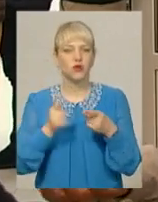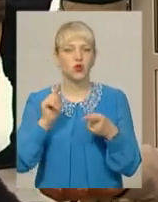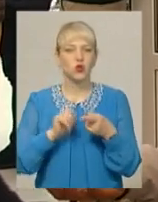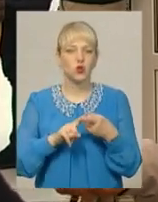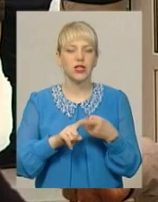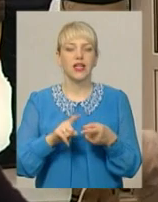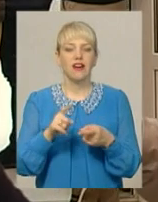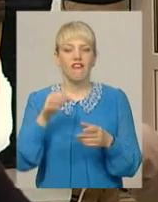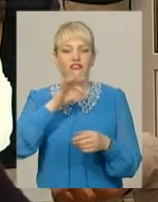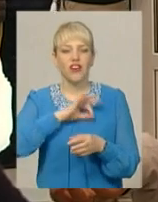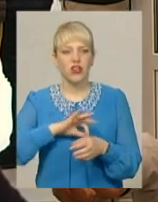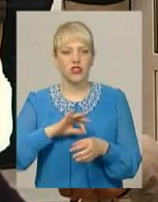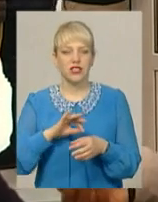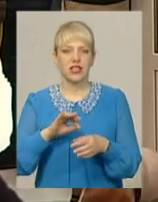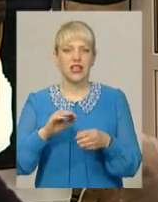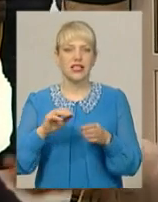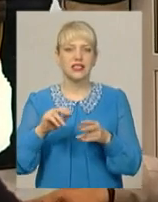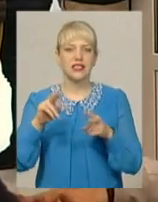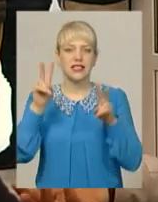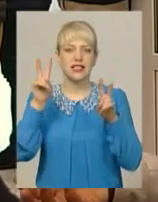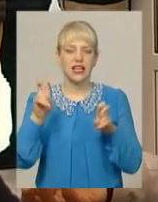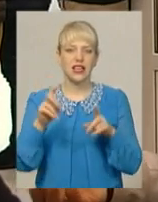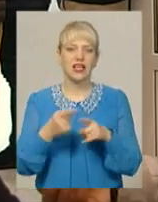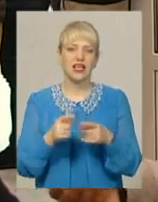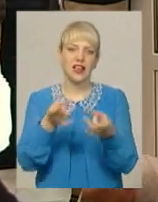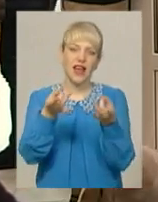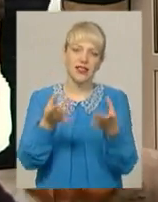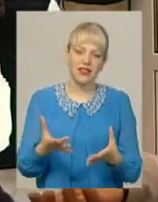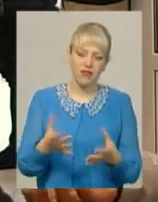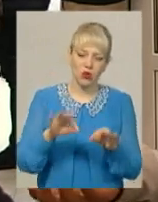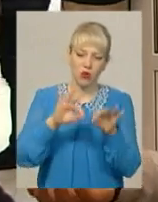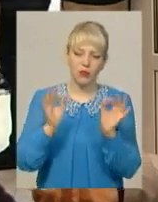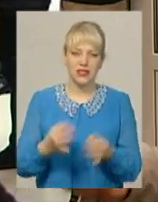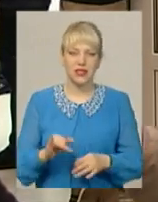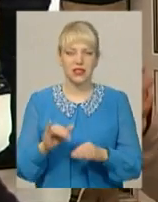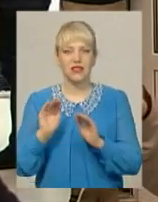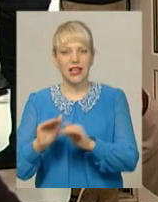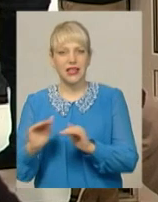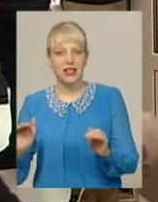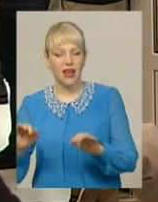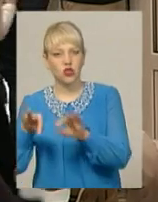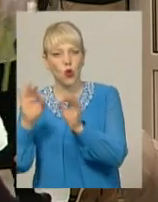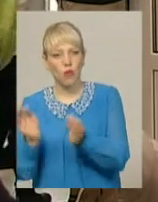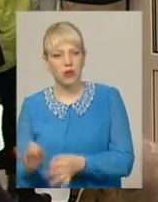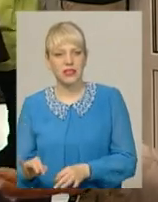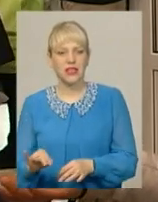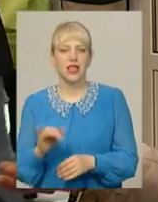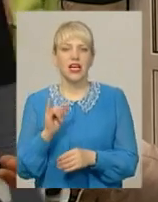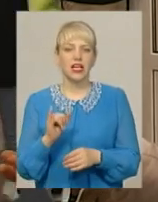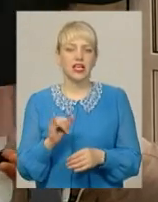елементи, чи стилістику і наївного мистецтва, і дитячого мистецтва, і сюру,